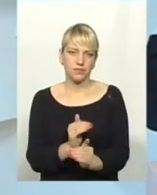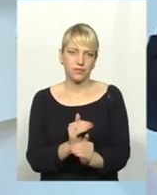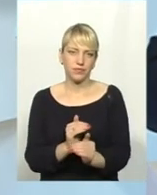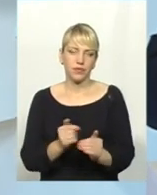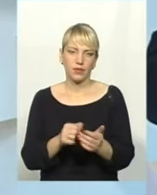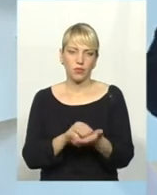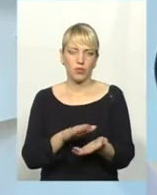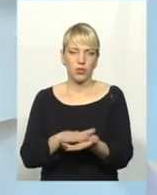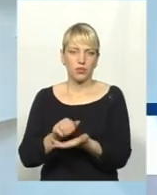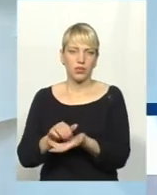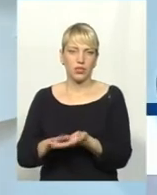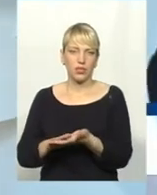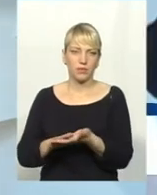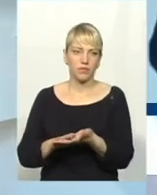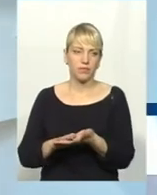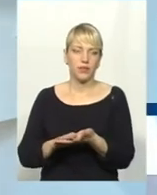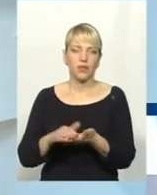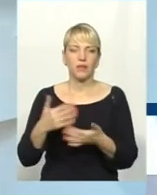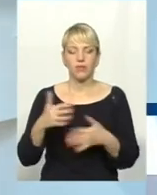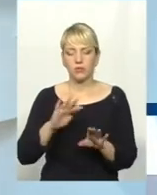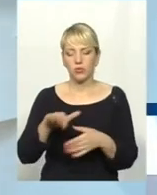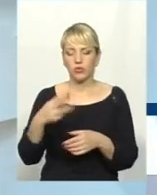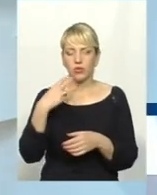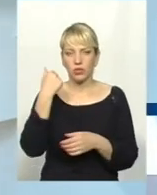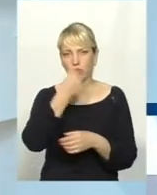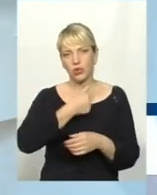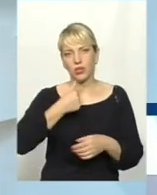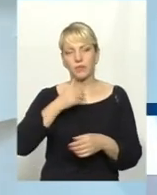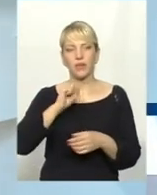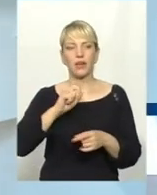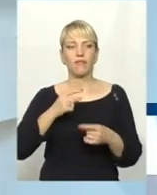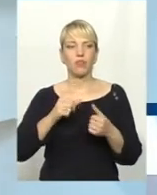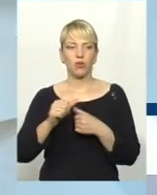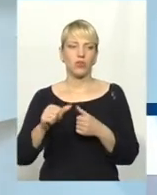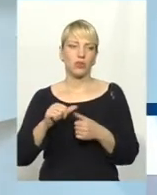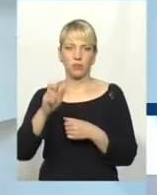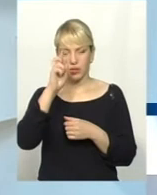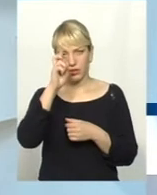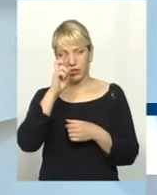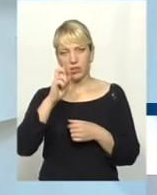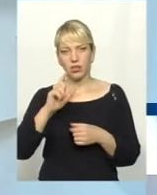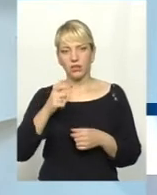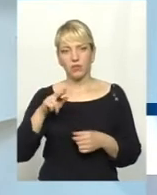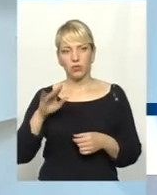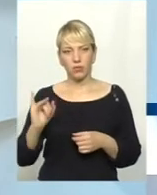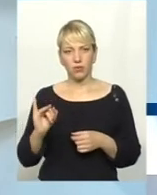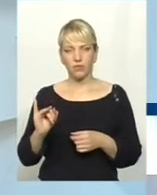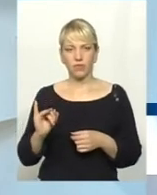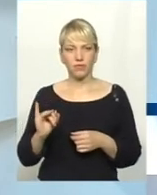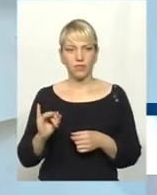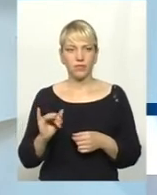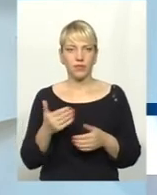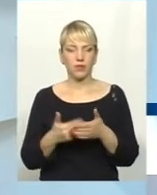показників, це минулий, позаминулий, вже три роки. В окремих країнах Європи сифіліс